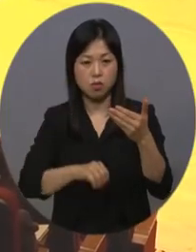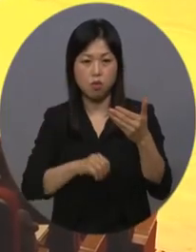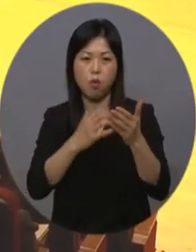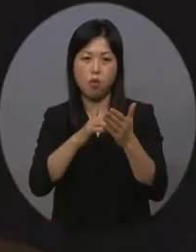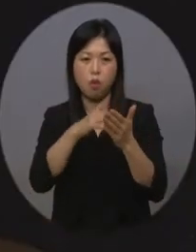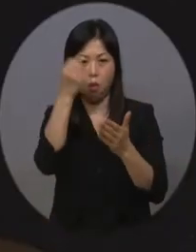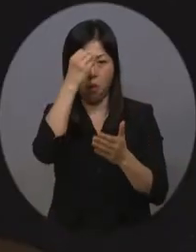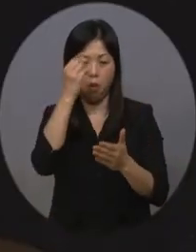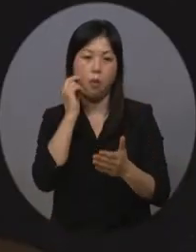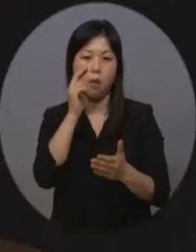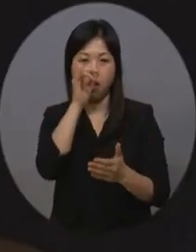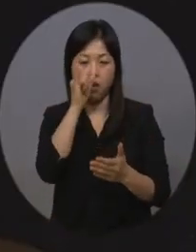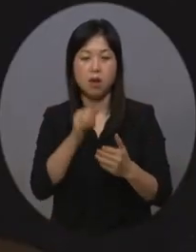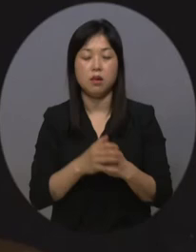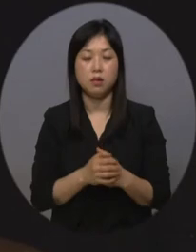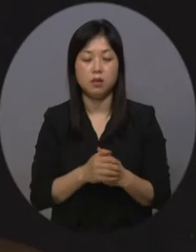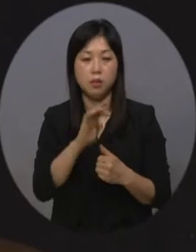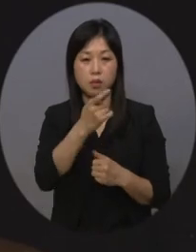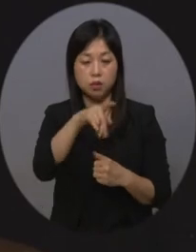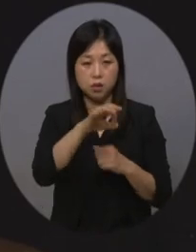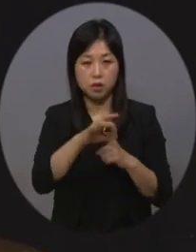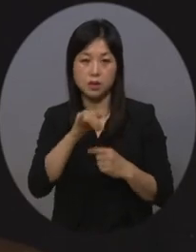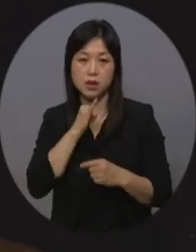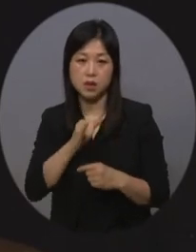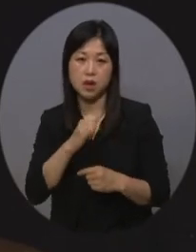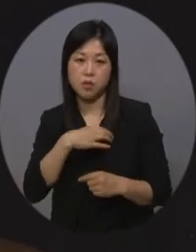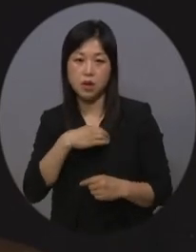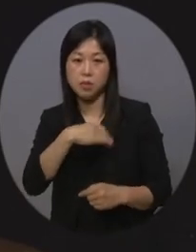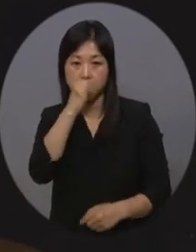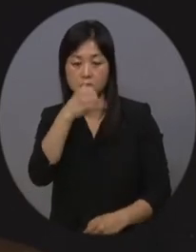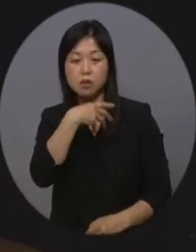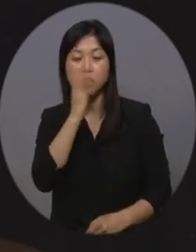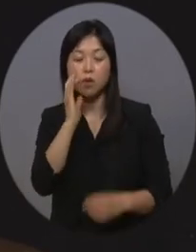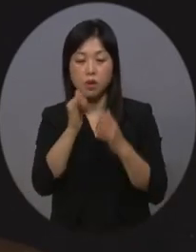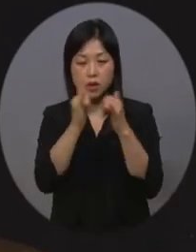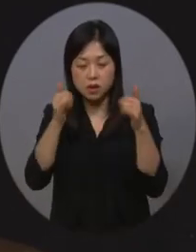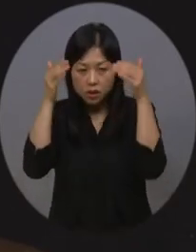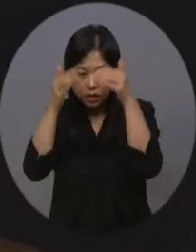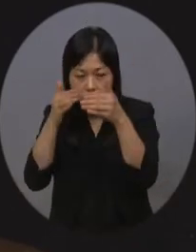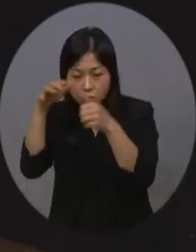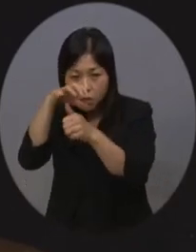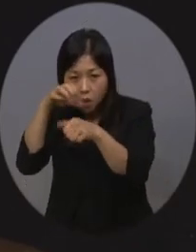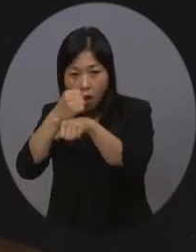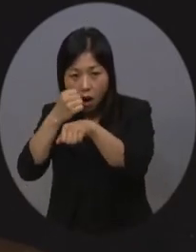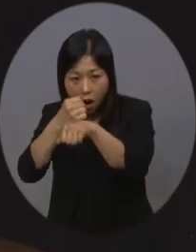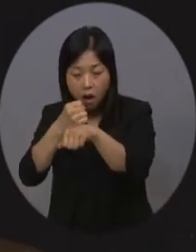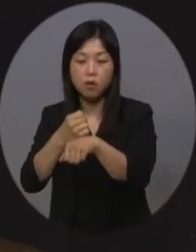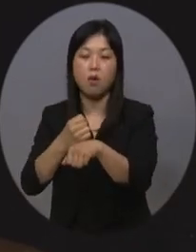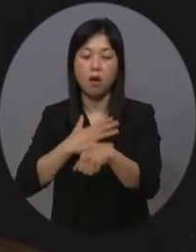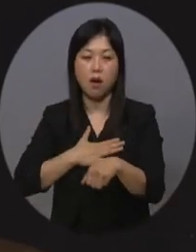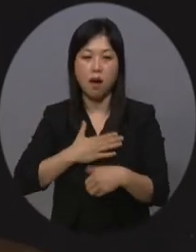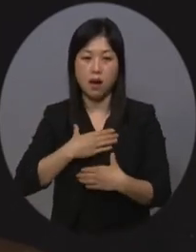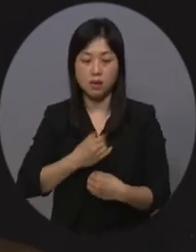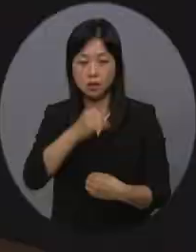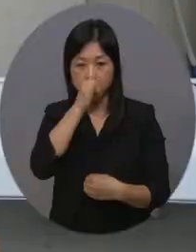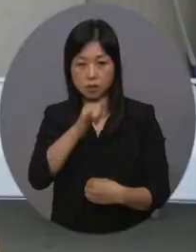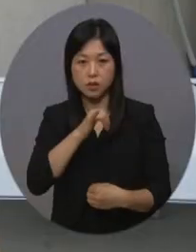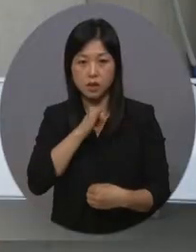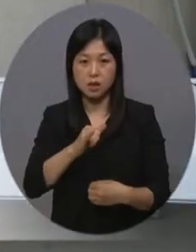멘토링을 통해 자살 고위험군 노인들을 집중 관리하여 정서적인 안정을 지원하고 자살을 극복하도록 하고 있습니다.